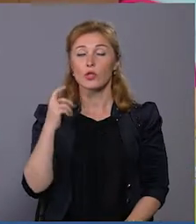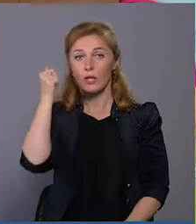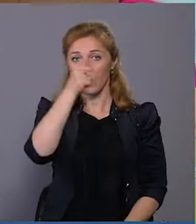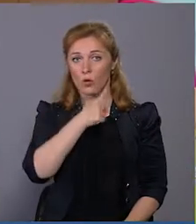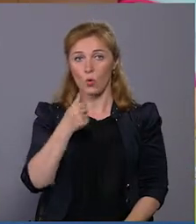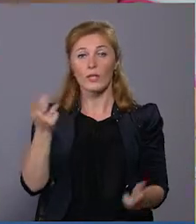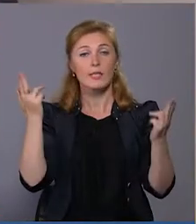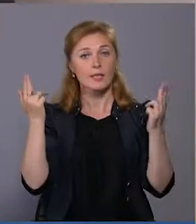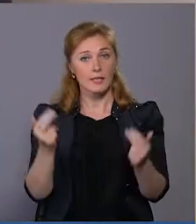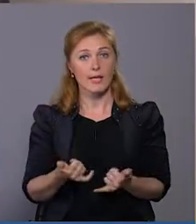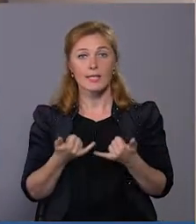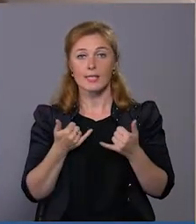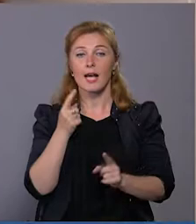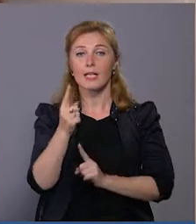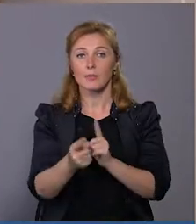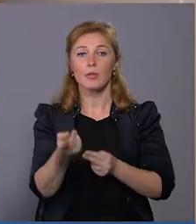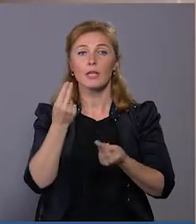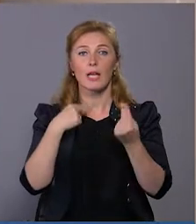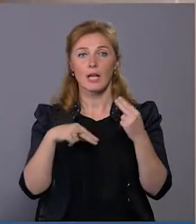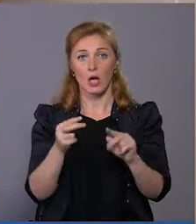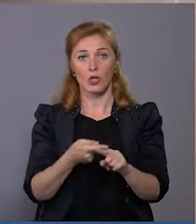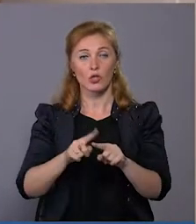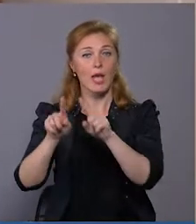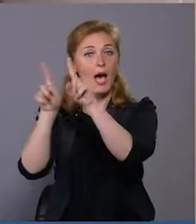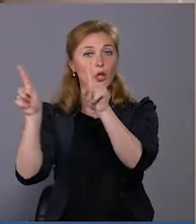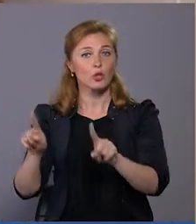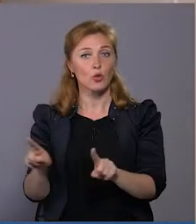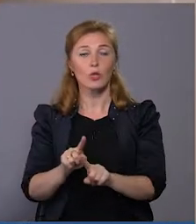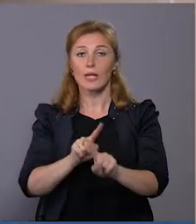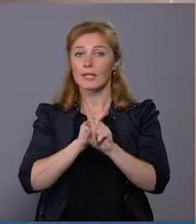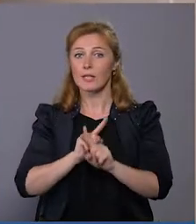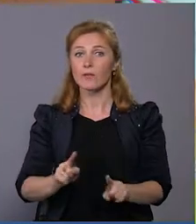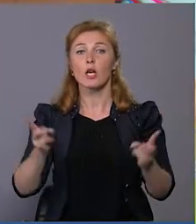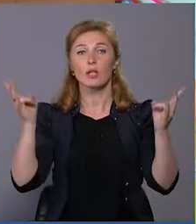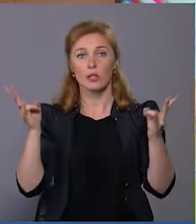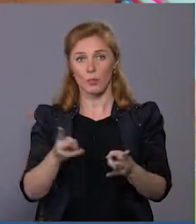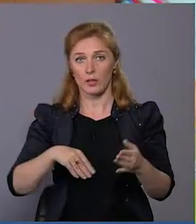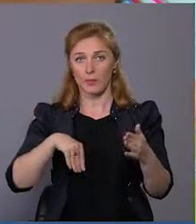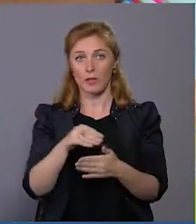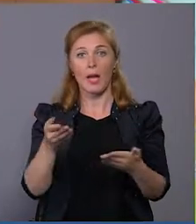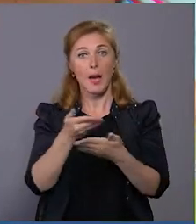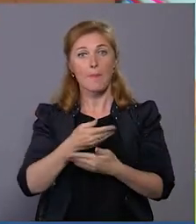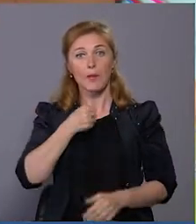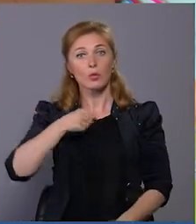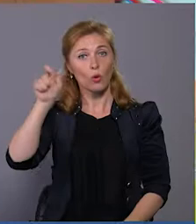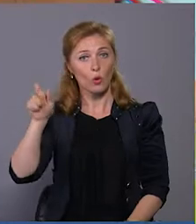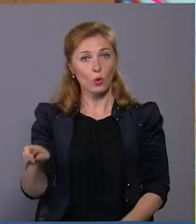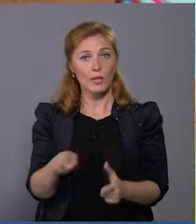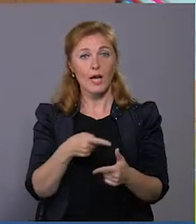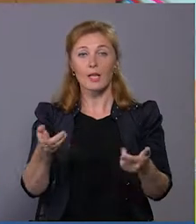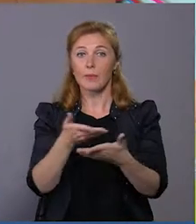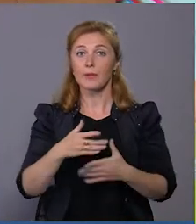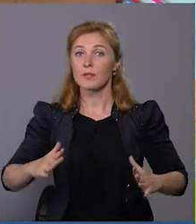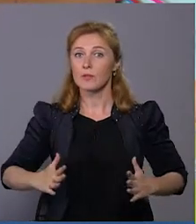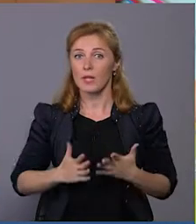Зізнається, зараз зміни на краще. Ця дошка – це надзвичайно необхідне придбання. Ми просто дорослі, але ми всі в захваті, що в